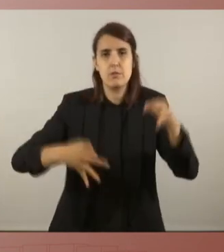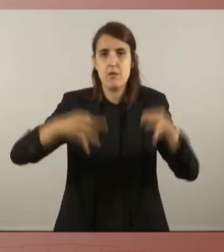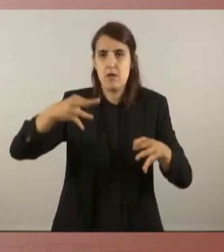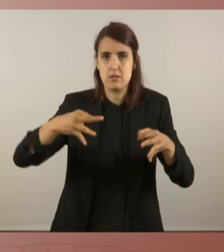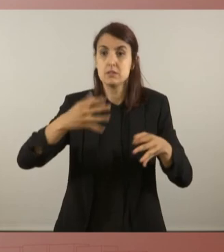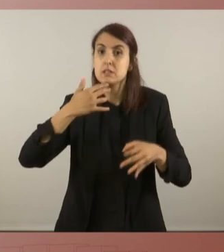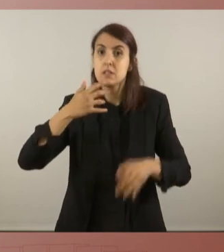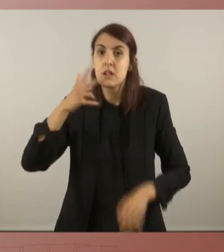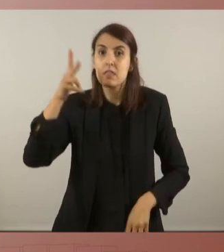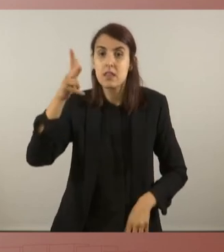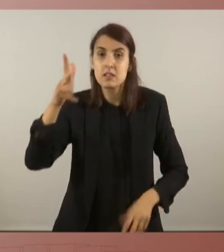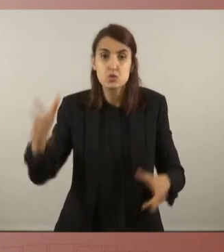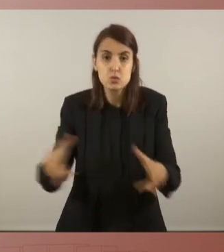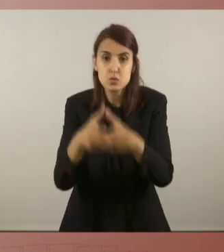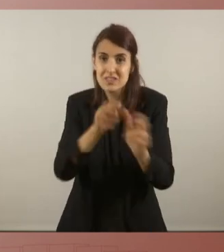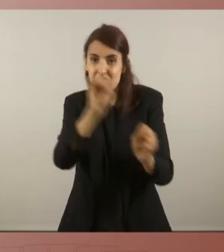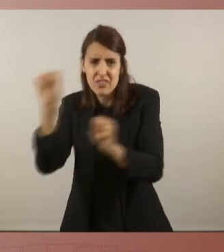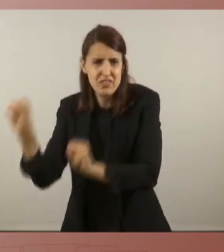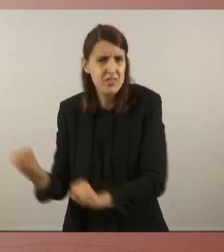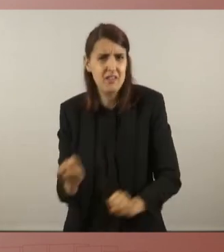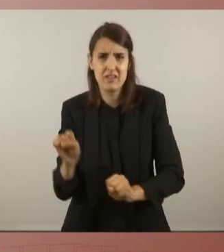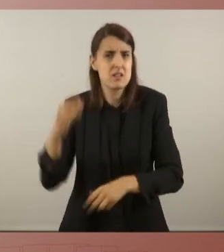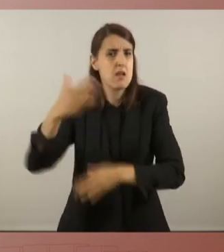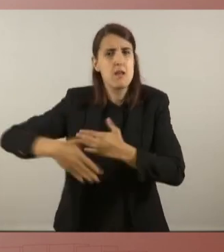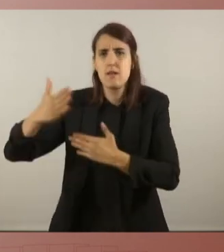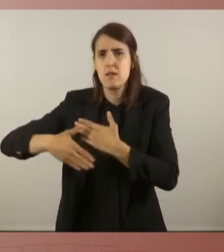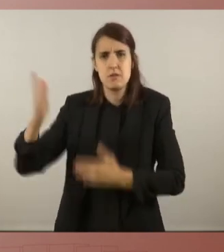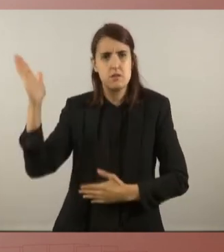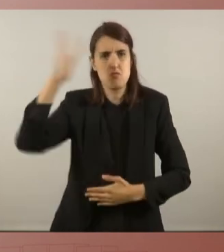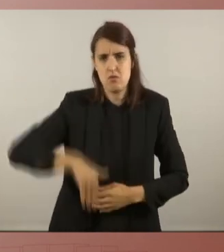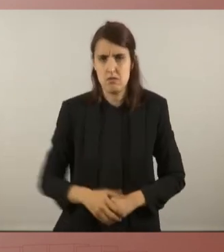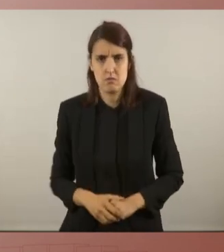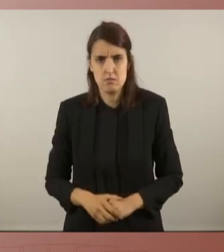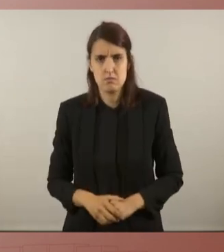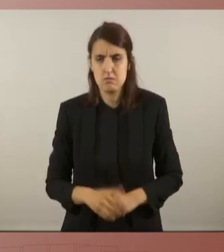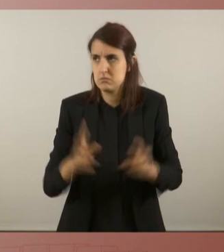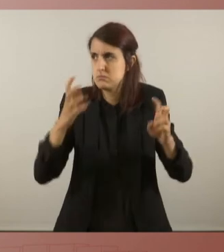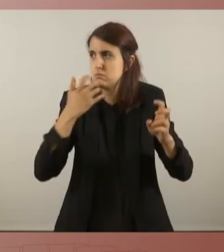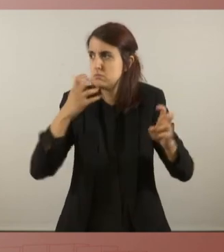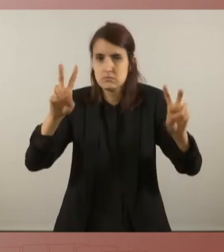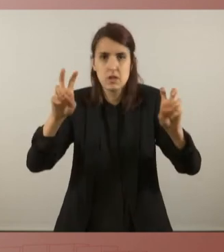defensar drets socials en aquest país que tenen un ampli consens. Habitatge,